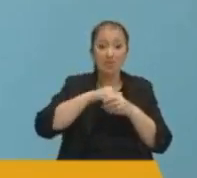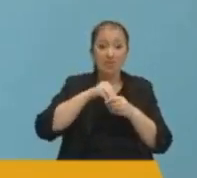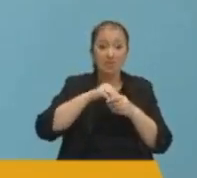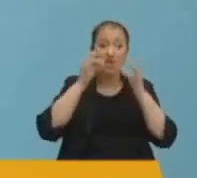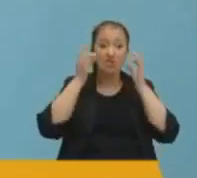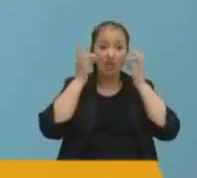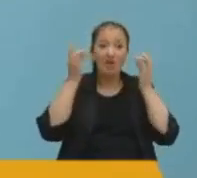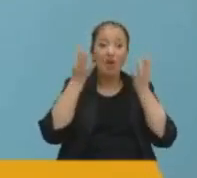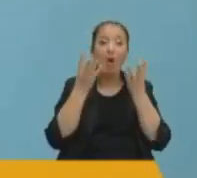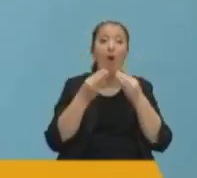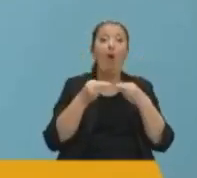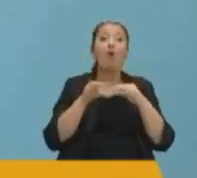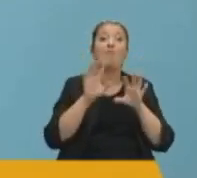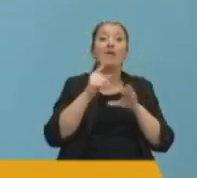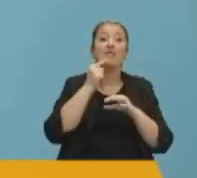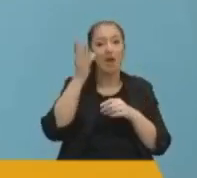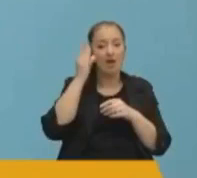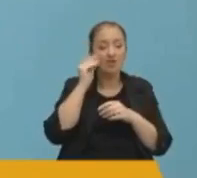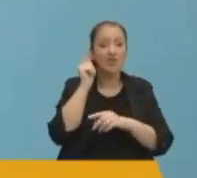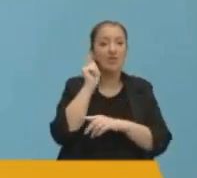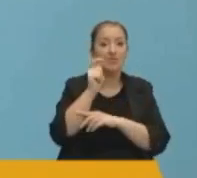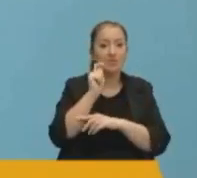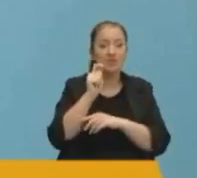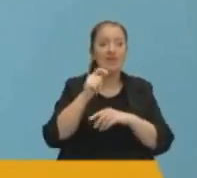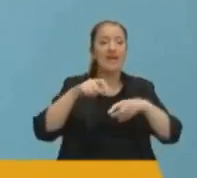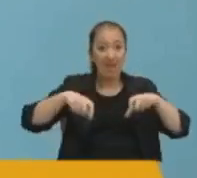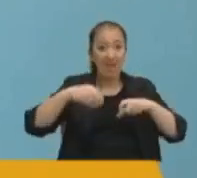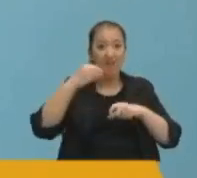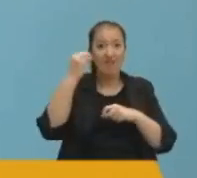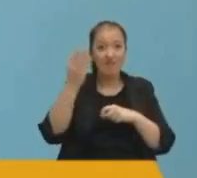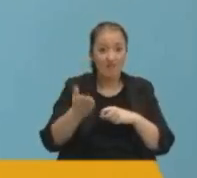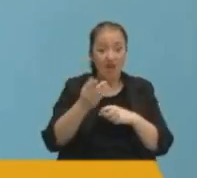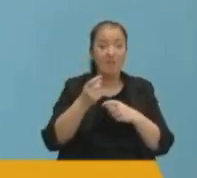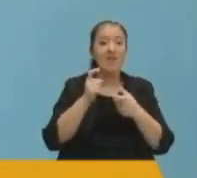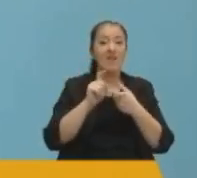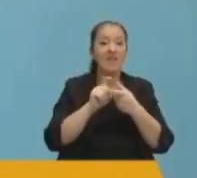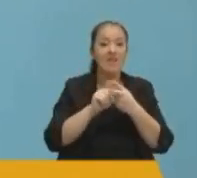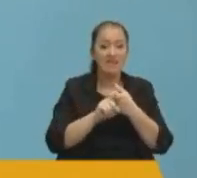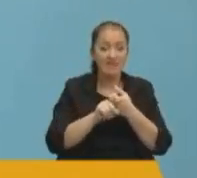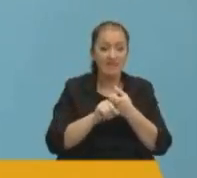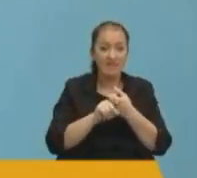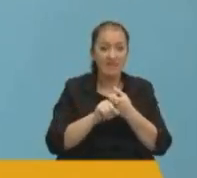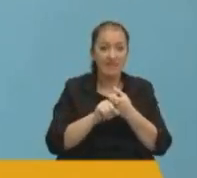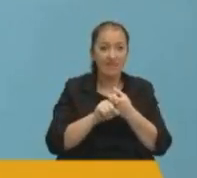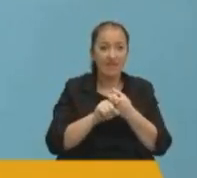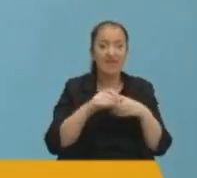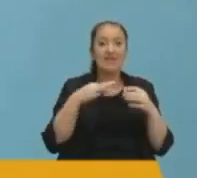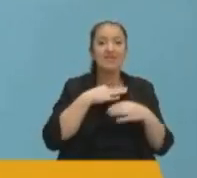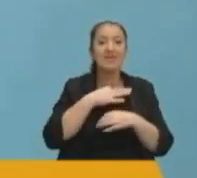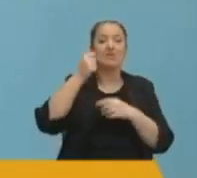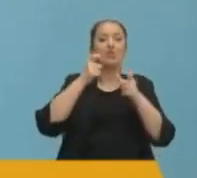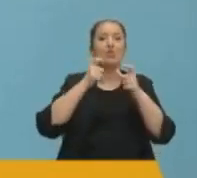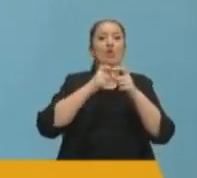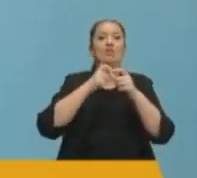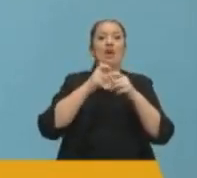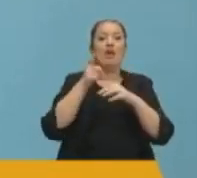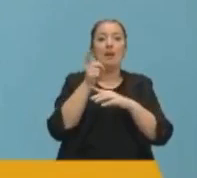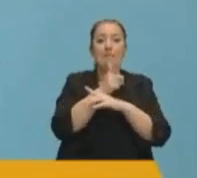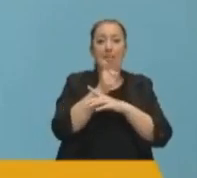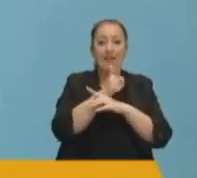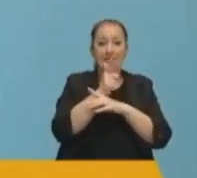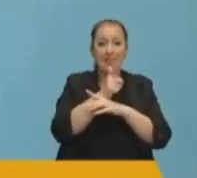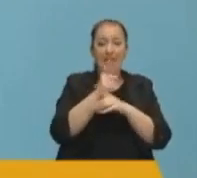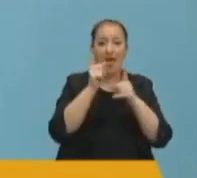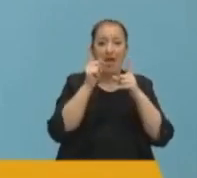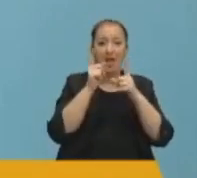kadar ileri giden bir anlayışın temsilcilerine, sahne tahsis etmeye ve üstelik Sayın Başkan'ın sosyal medya hesabında canlı yayında